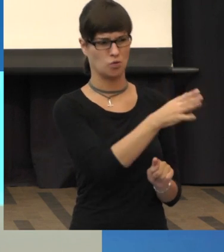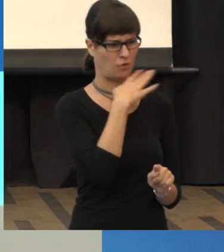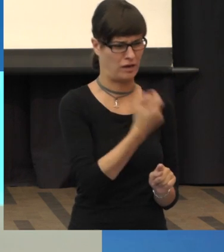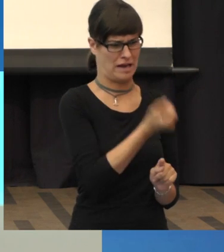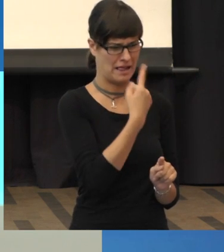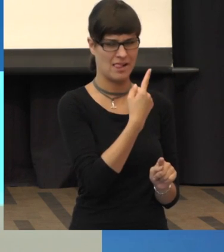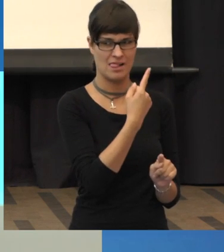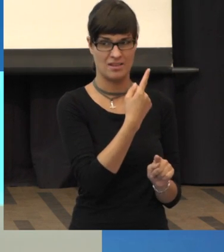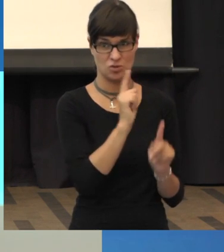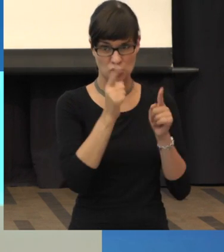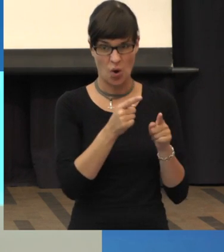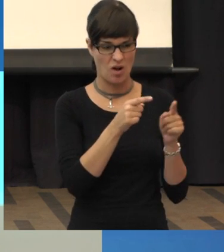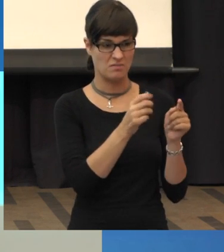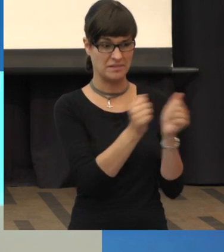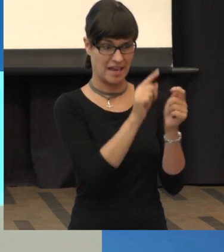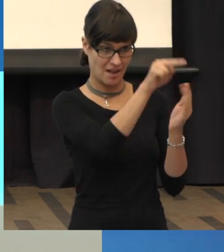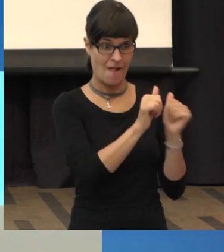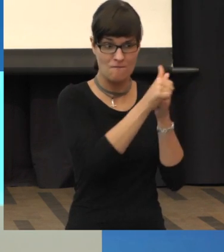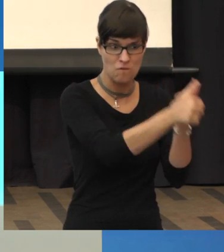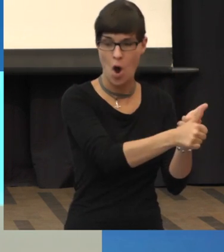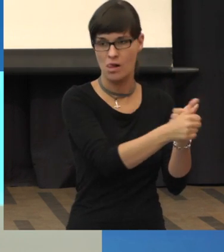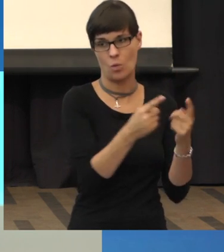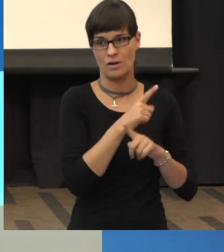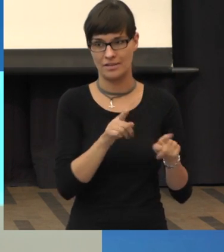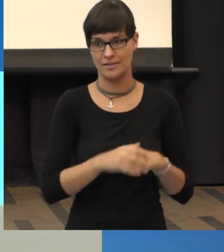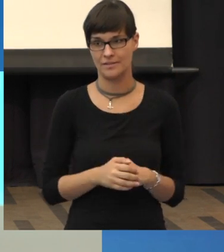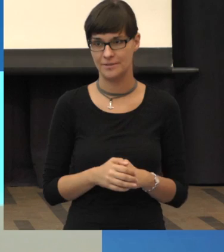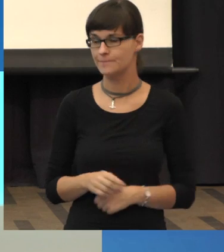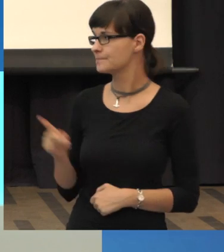Also, die erste Frage war, wie man ihr helfen kann.